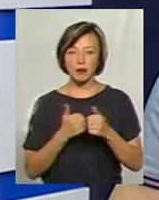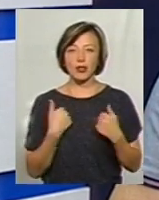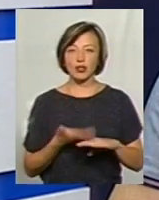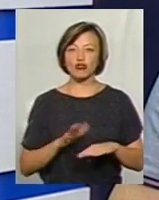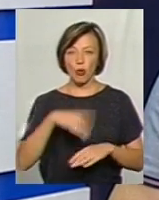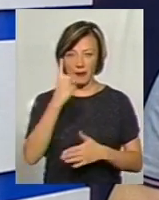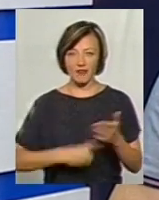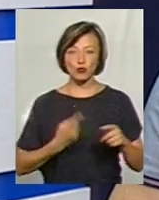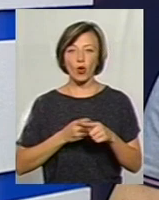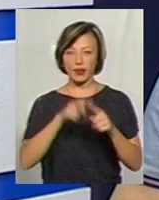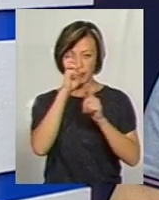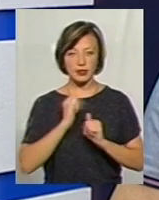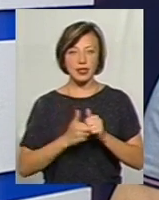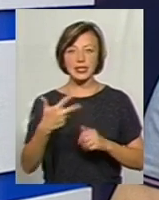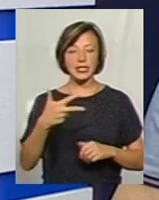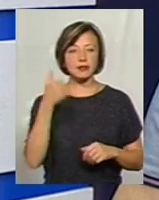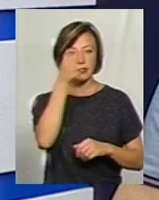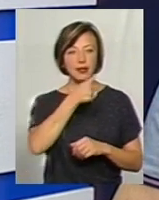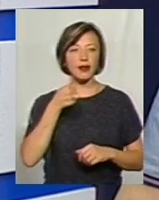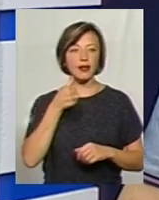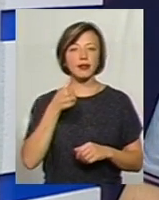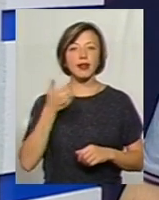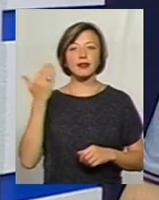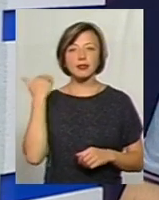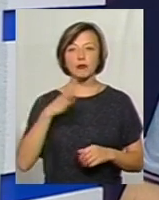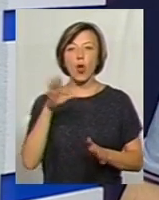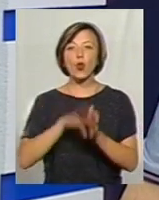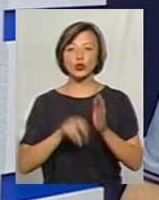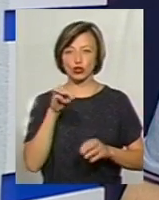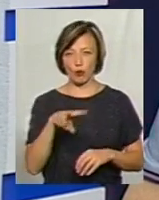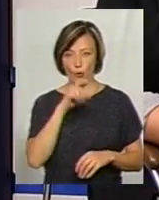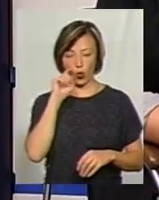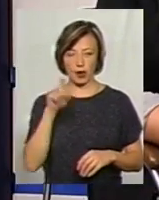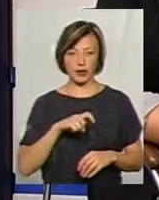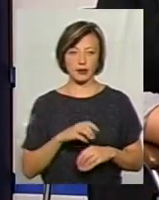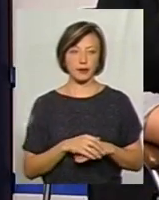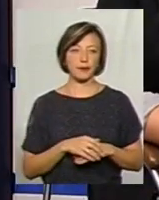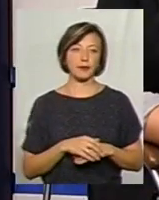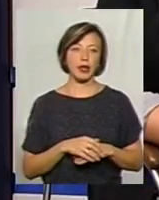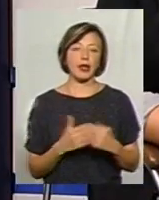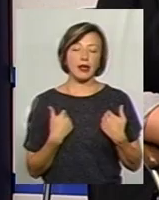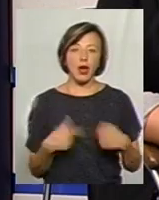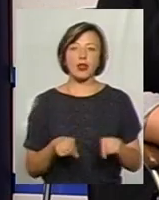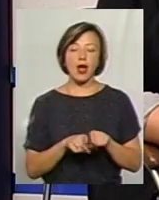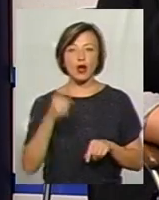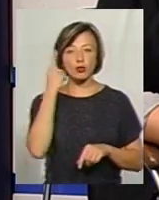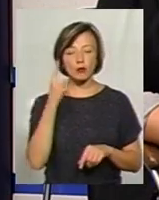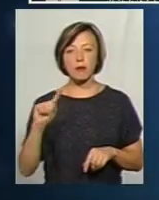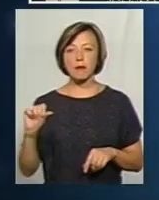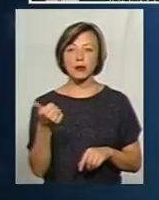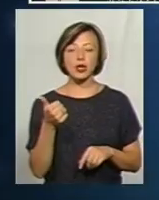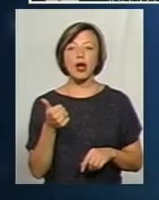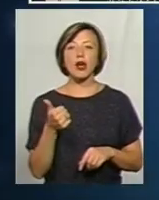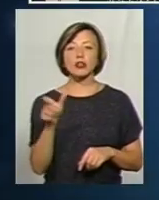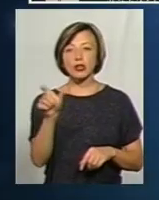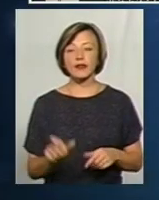тяжело поверити, що ця країна 30 років жила хуже, ні в Україні. Я так думаю, що, прежде всього, чоловік